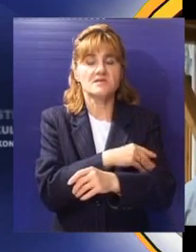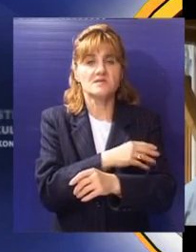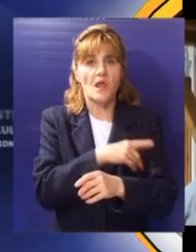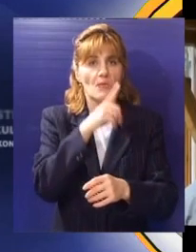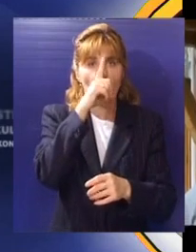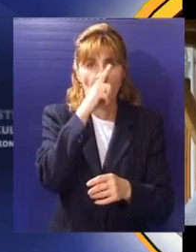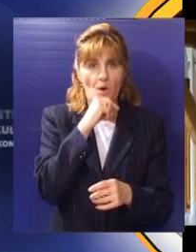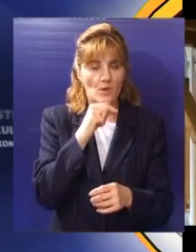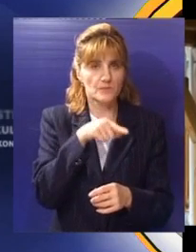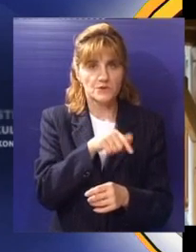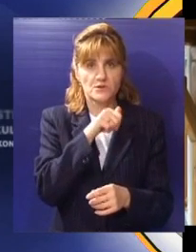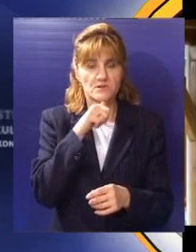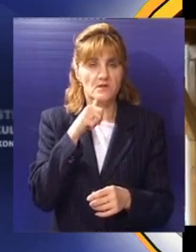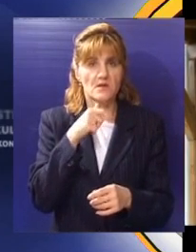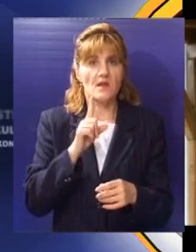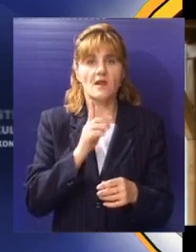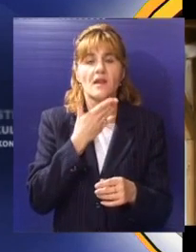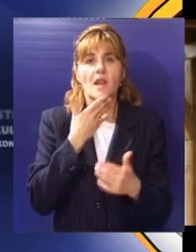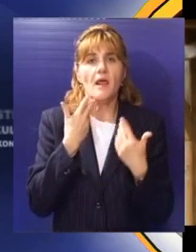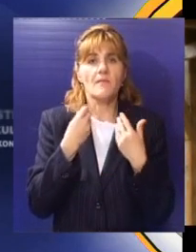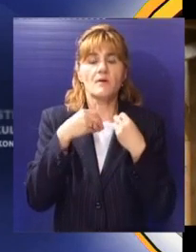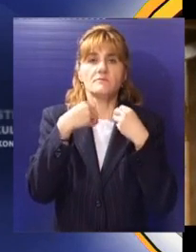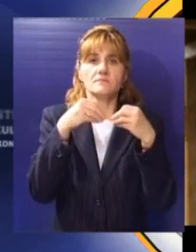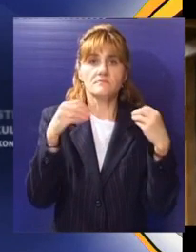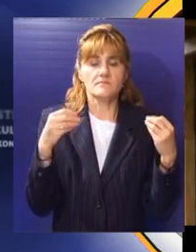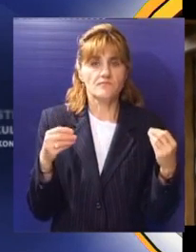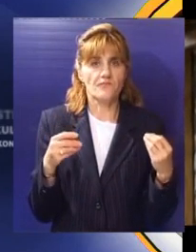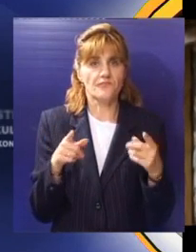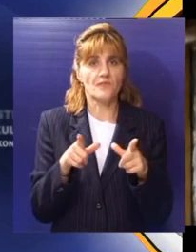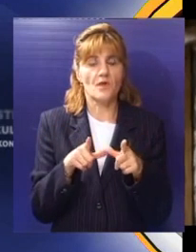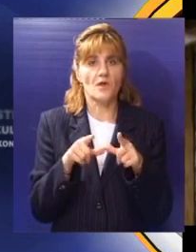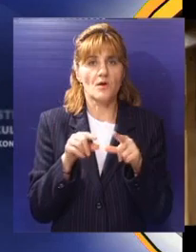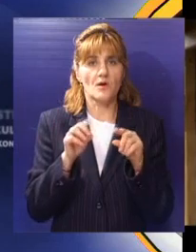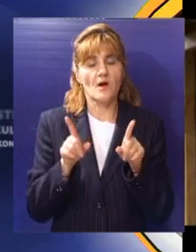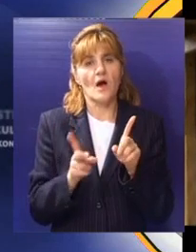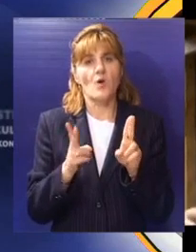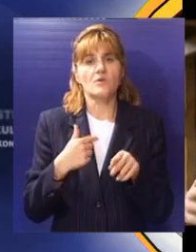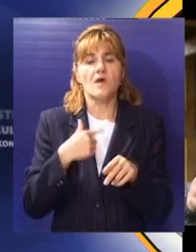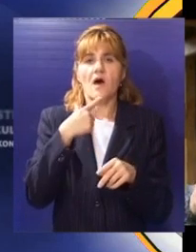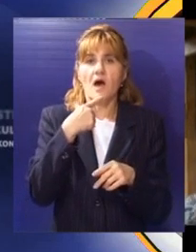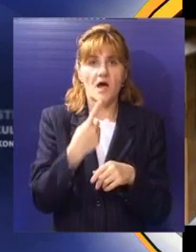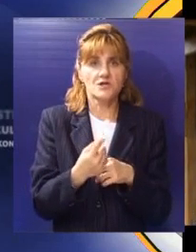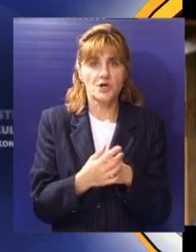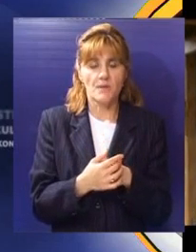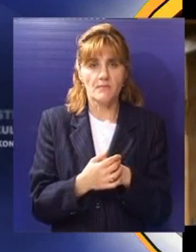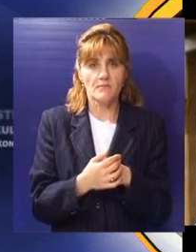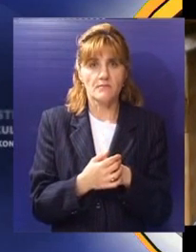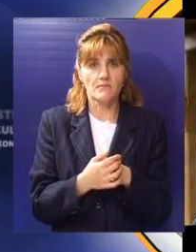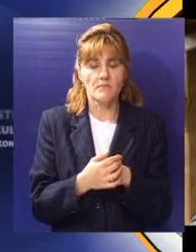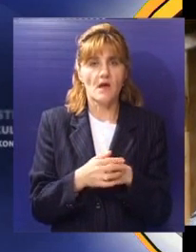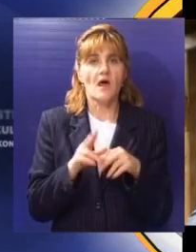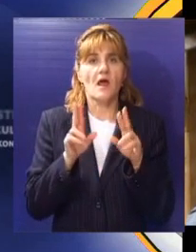opština, malo se tu žalimo na opštinu, nema dovoljno nekakvi, na primer, kako da kaže,